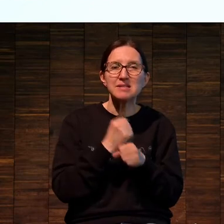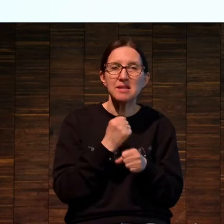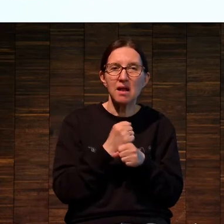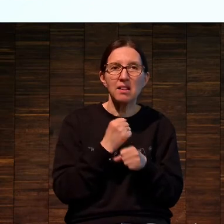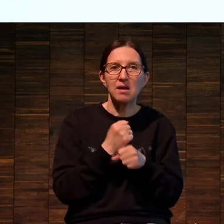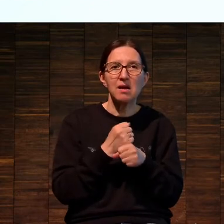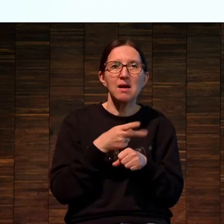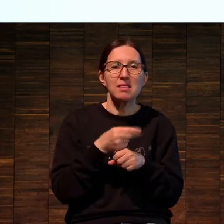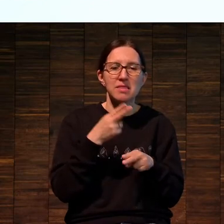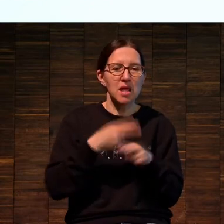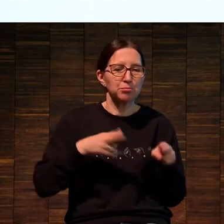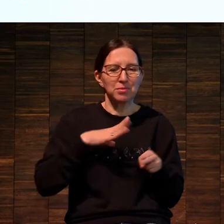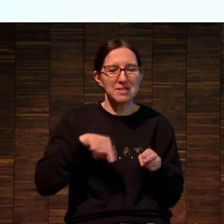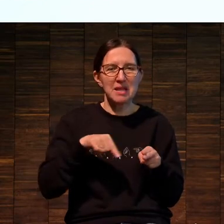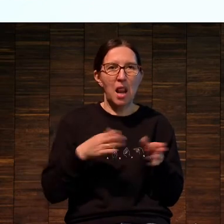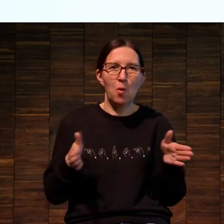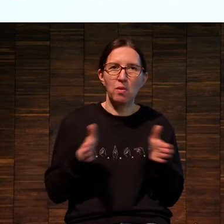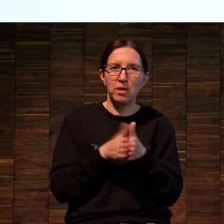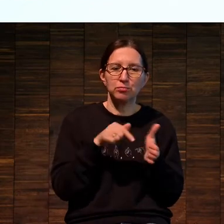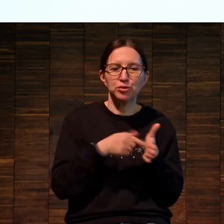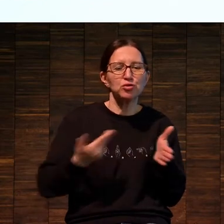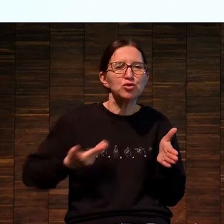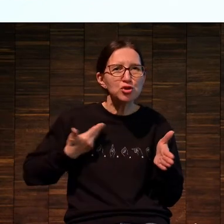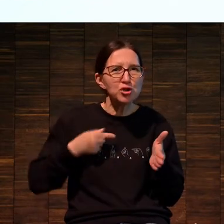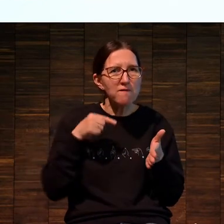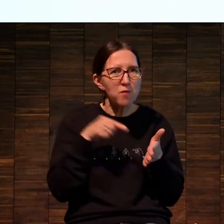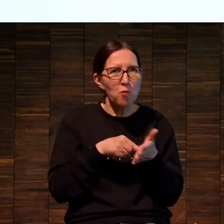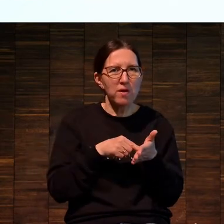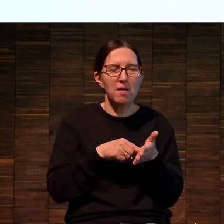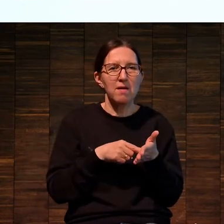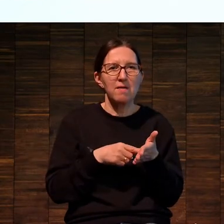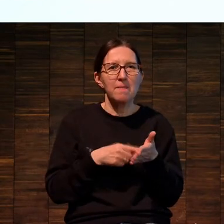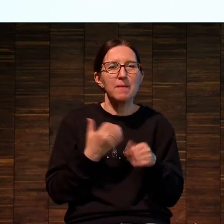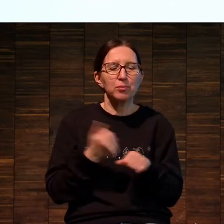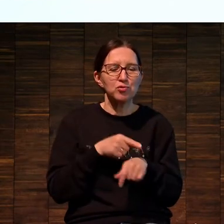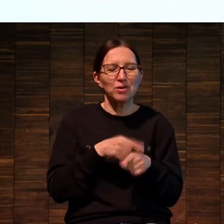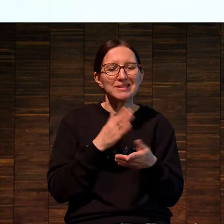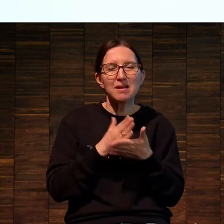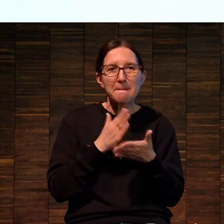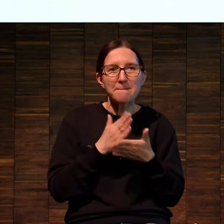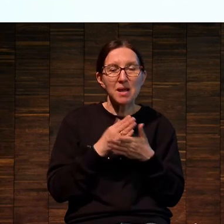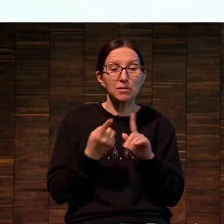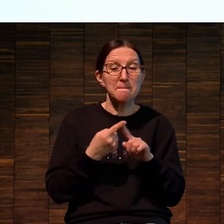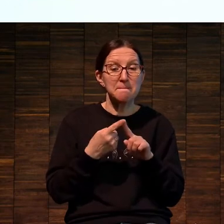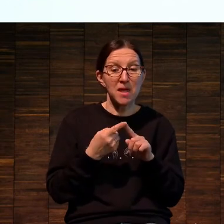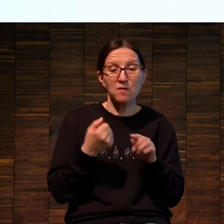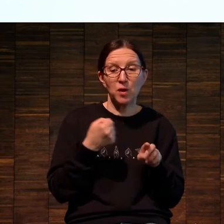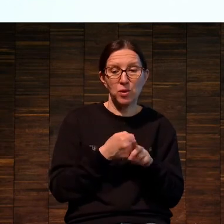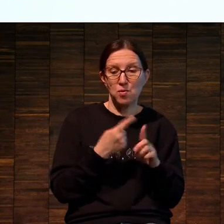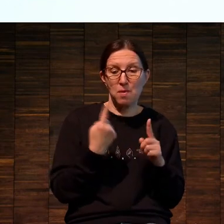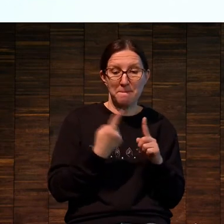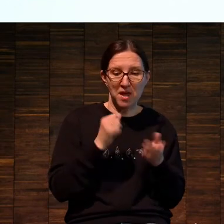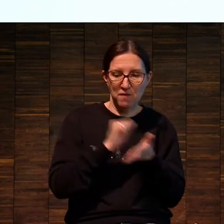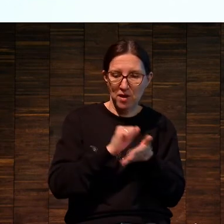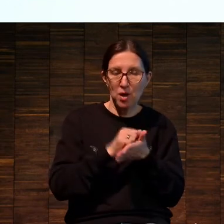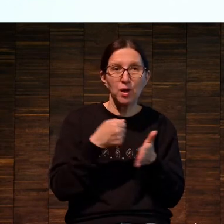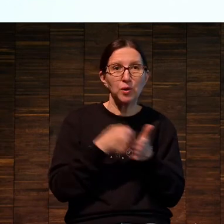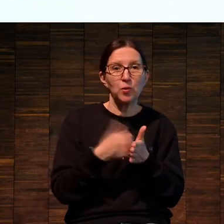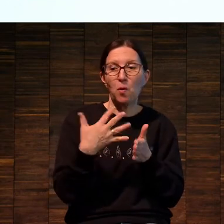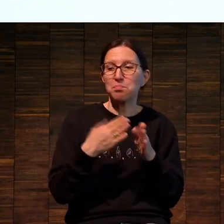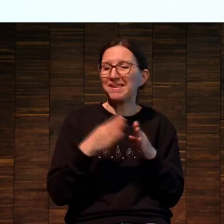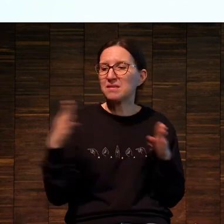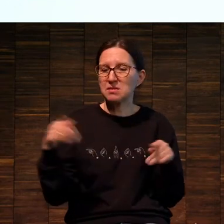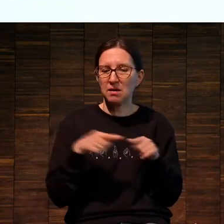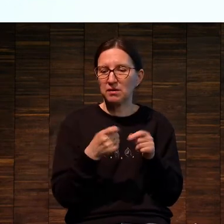не на осталенной доске, что оно живое, что издание имеет от 1 до 50-го оттиска внутри